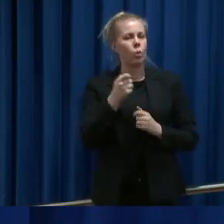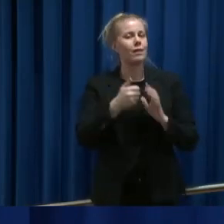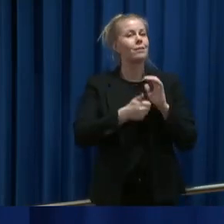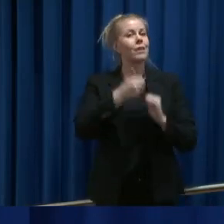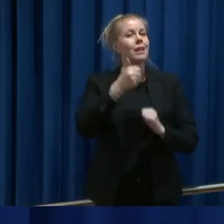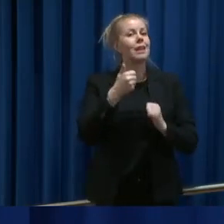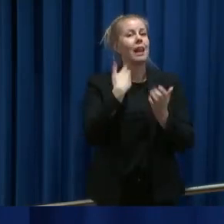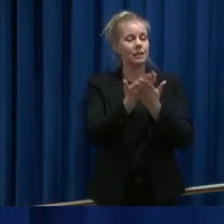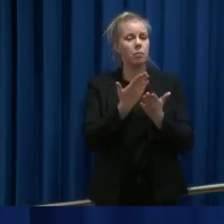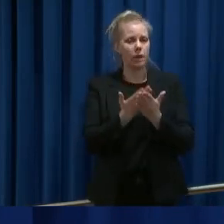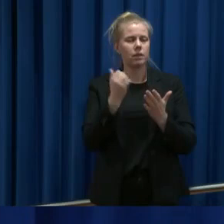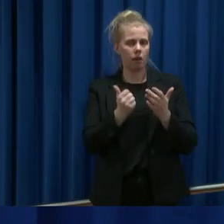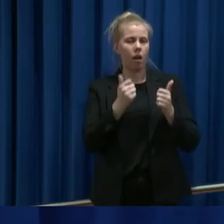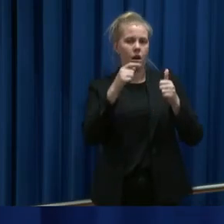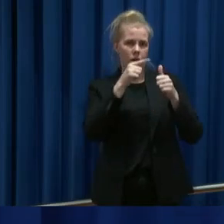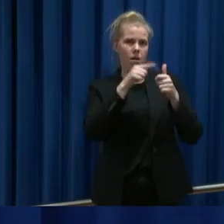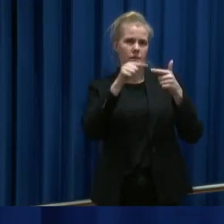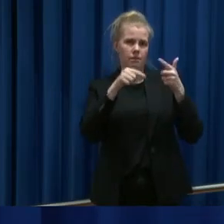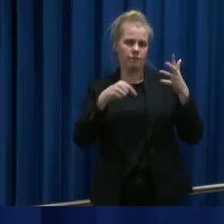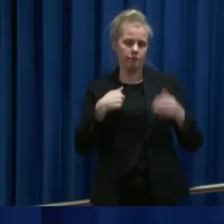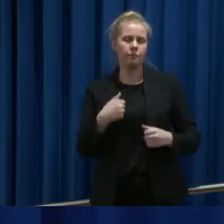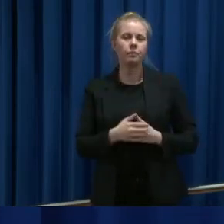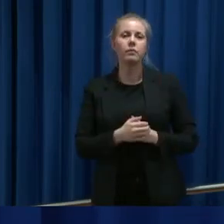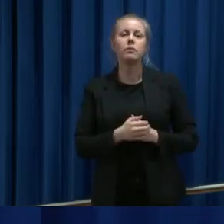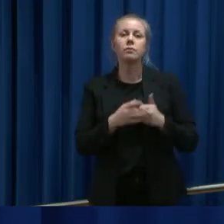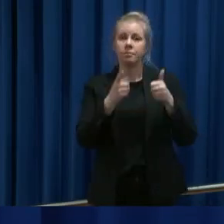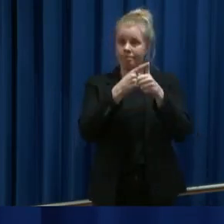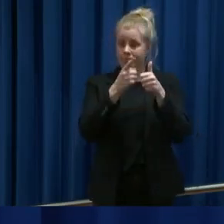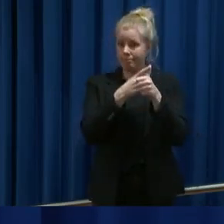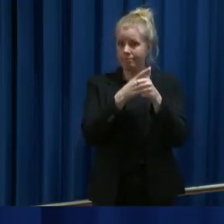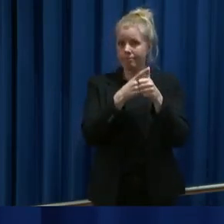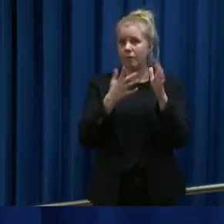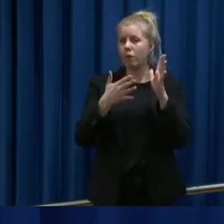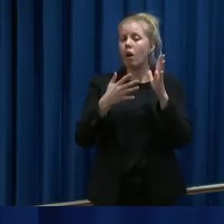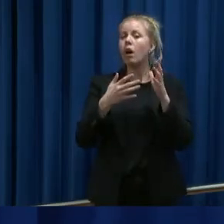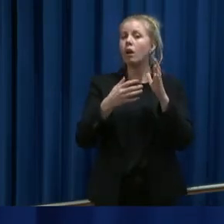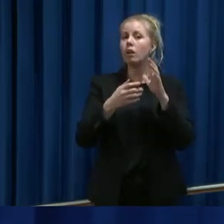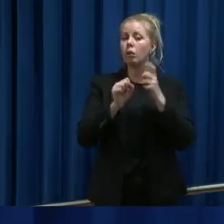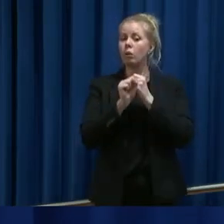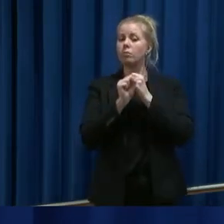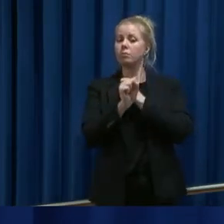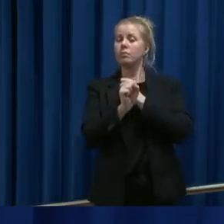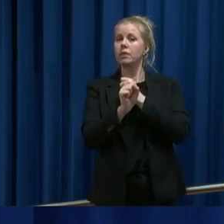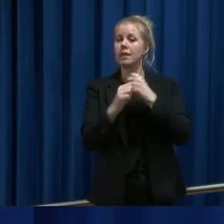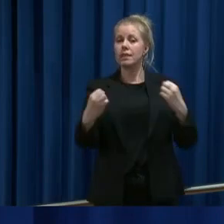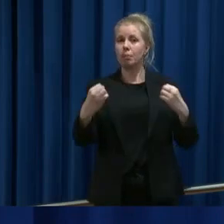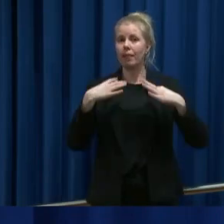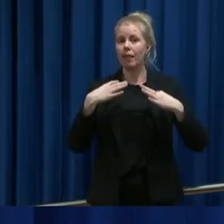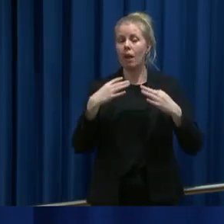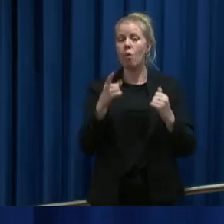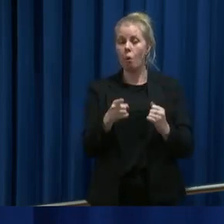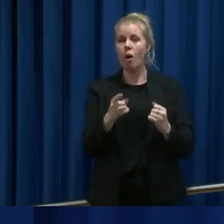eksempler på dette. Det aller viktigste vi gjør for å stoppe smitte og redde liv